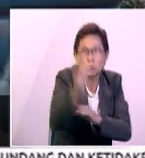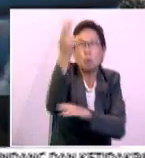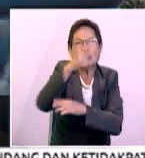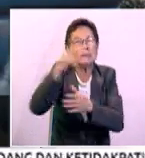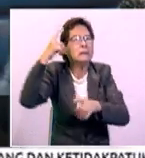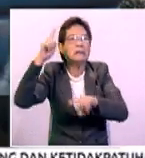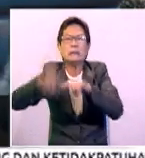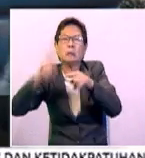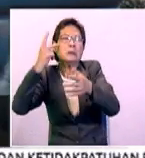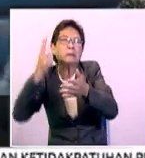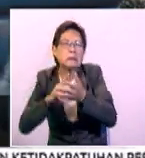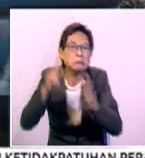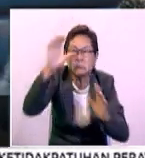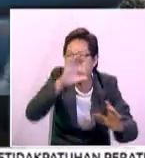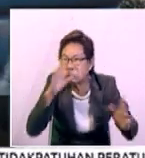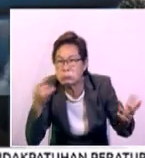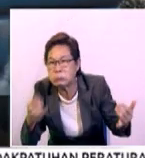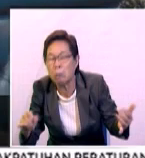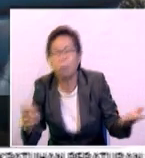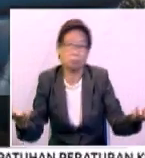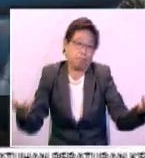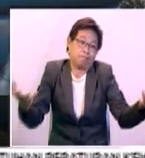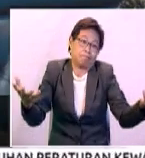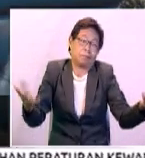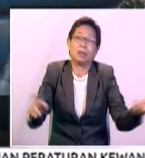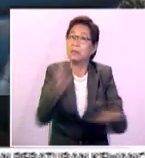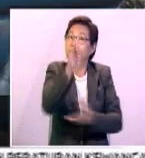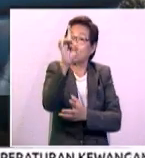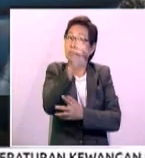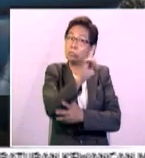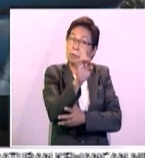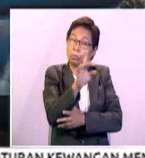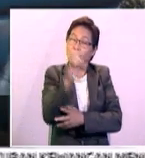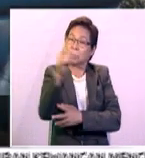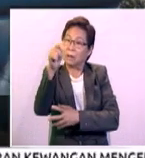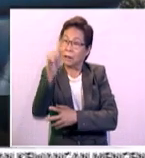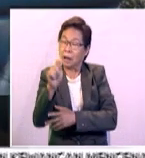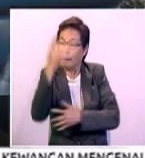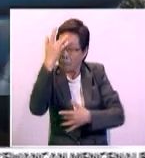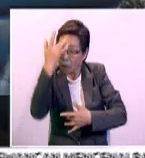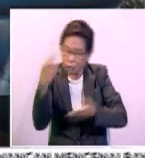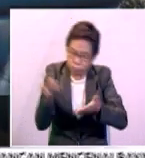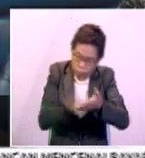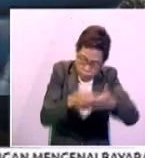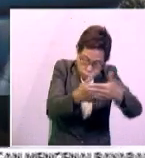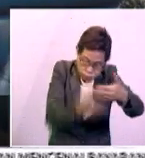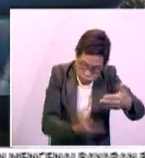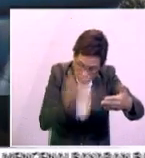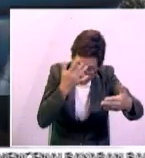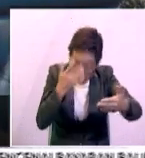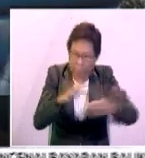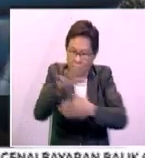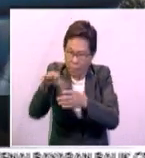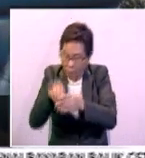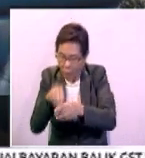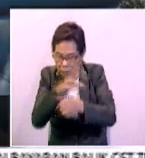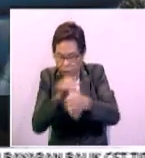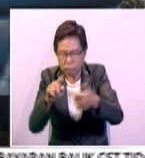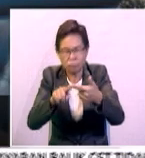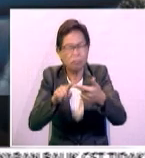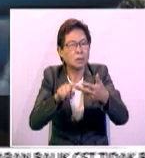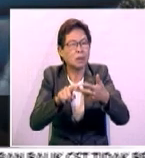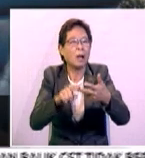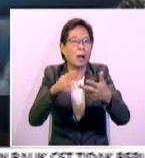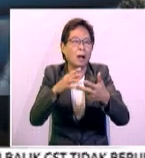dikesan namun apa yang ini adalah satunya data untuk penyakit mereka, data untuk penelitian mereka dan bagaimana